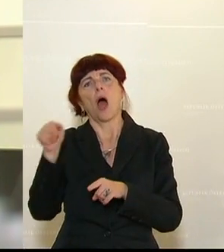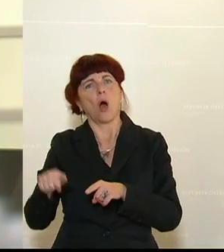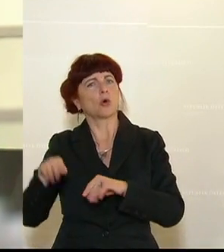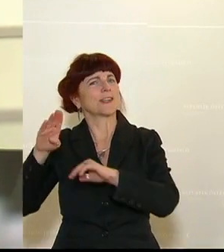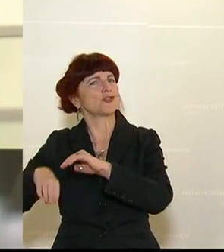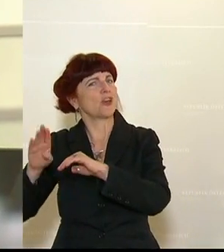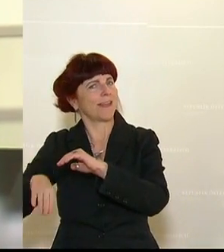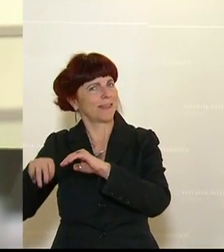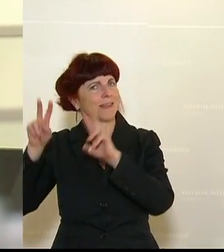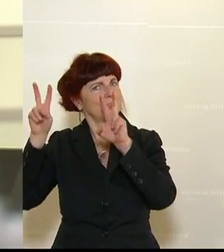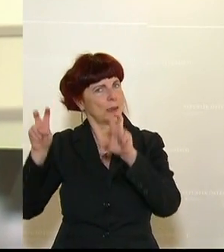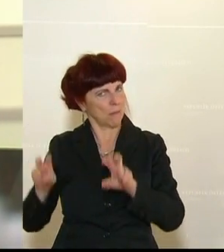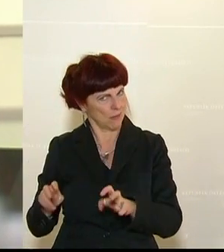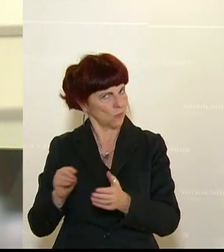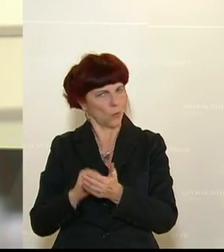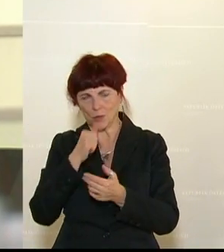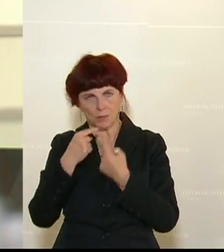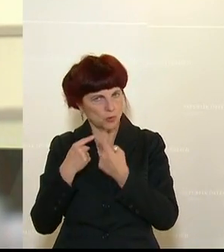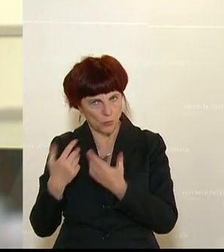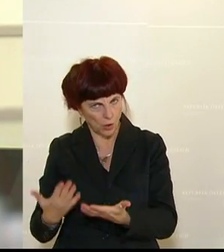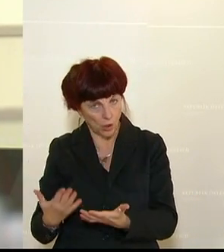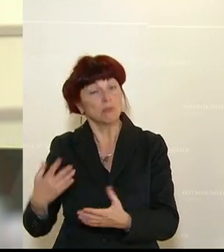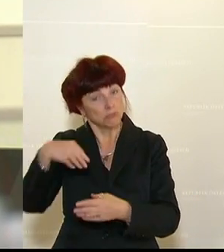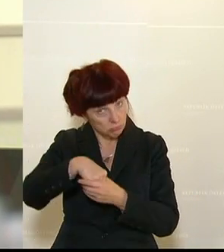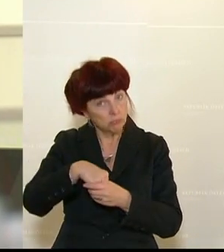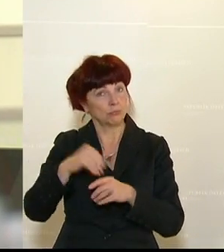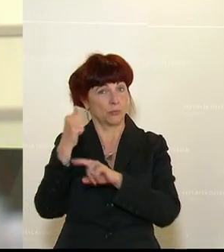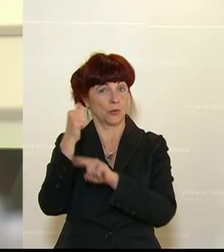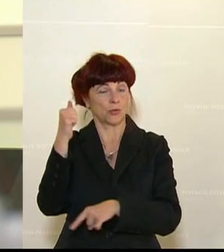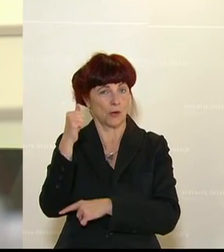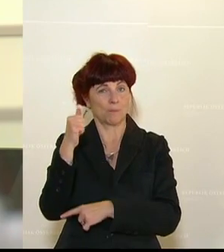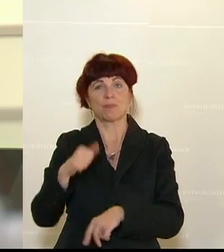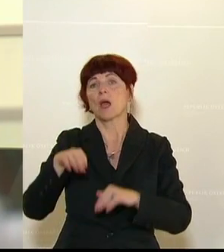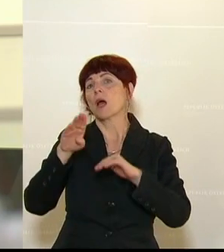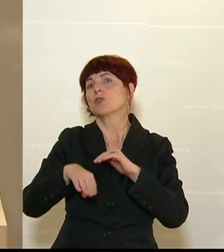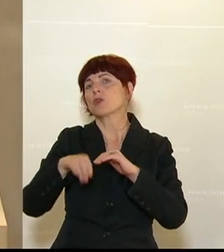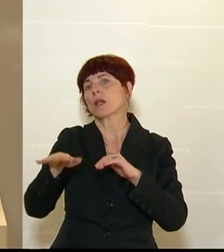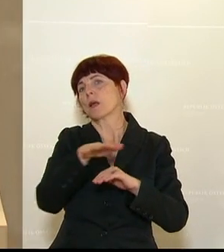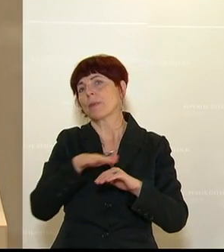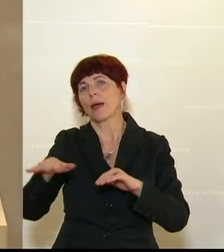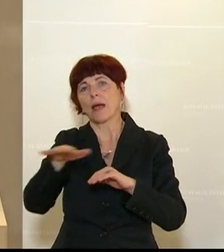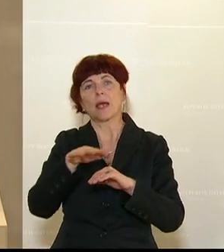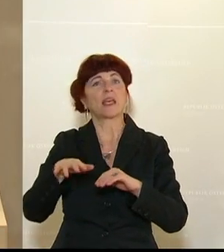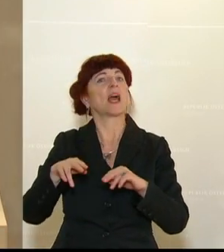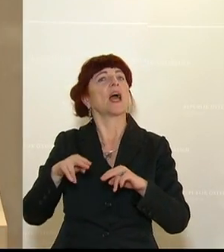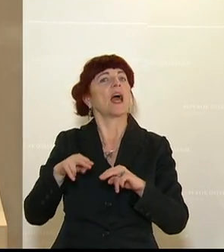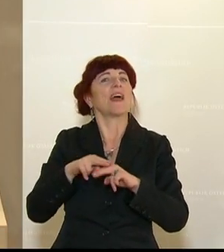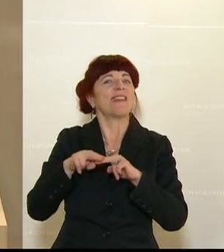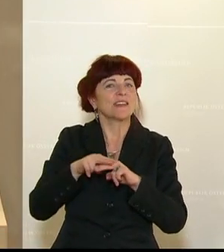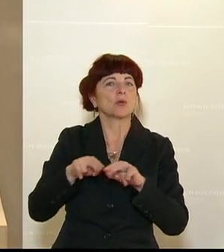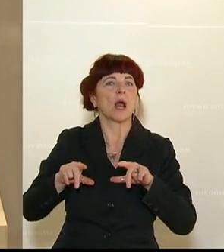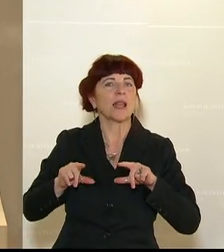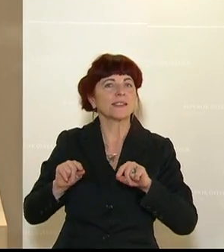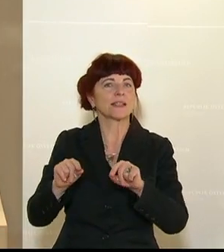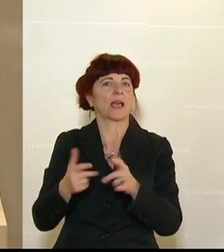heute noch gar nicht zur Sprache gekommen sind, haben Platz in diesem Budget. Gender-Aspekte eben im nationalen Krebsprogramm